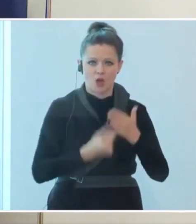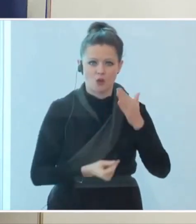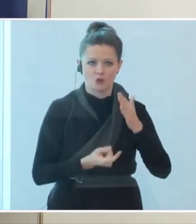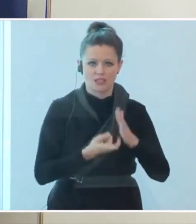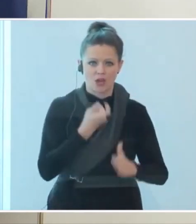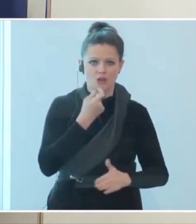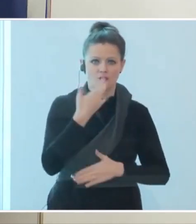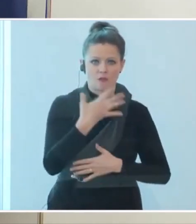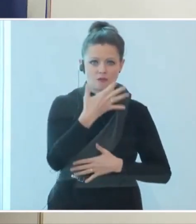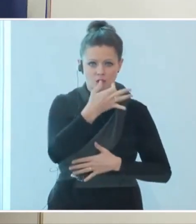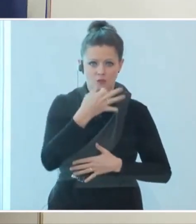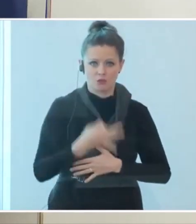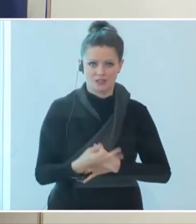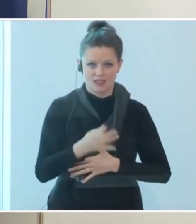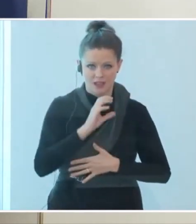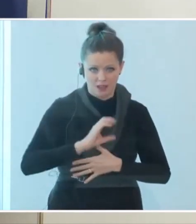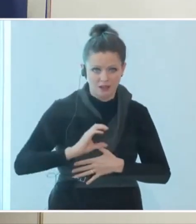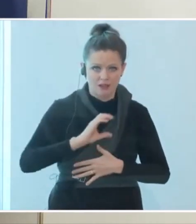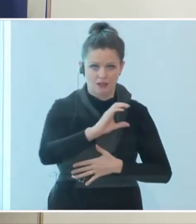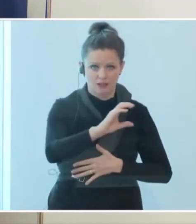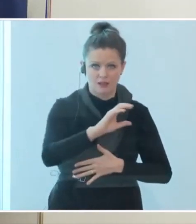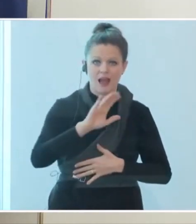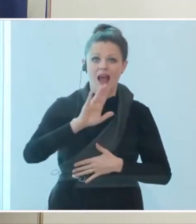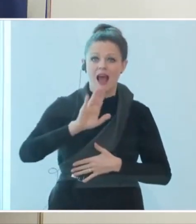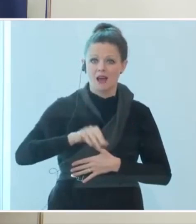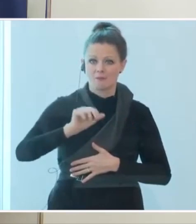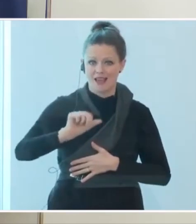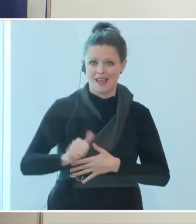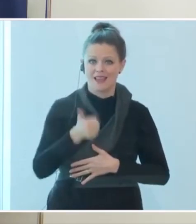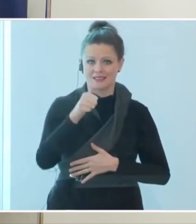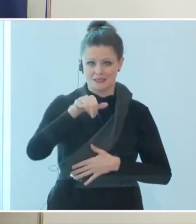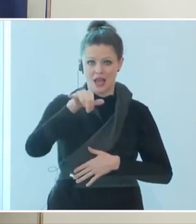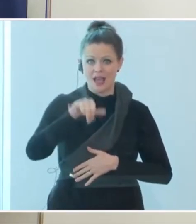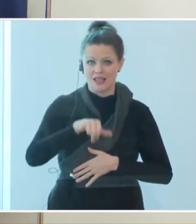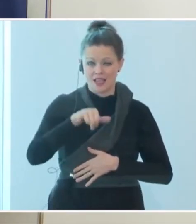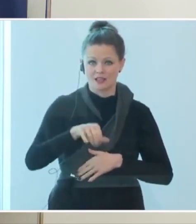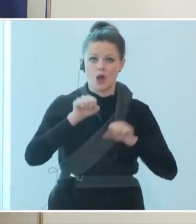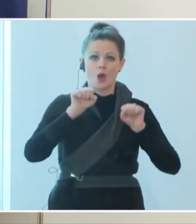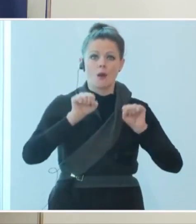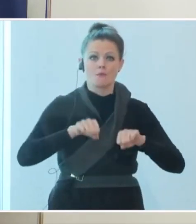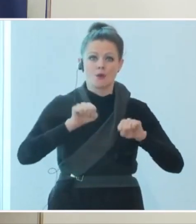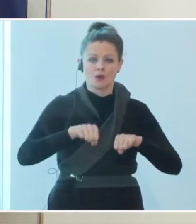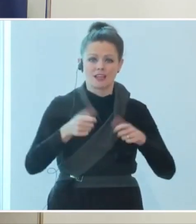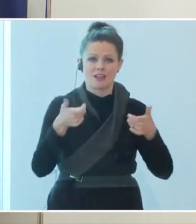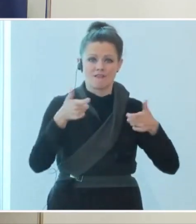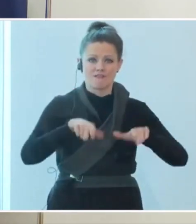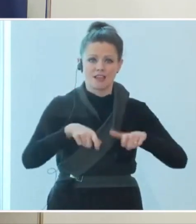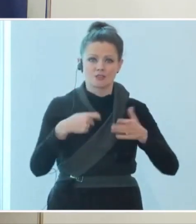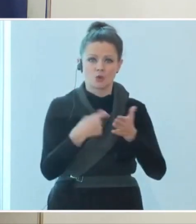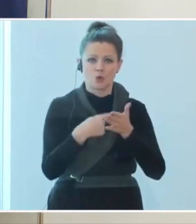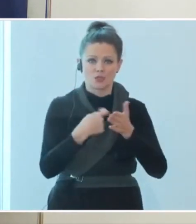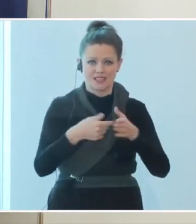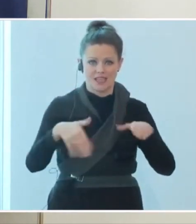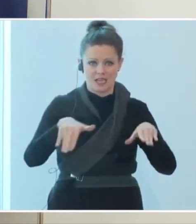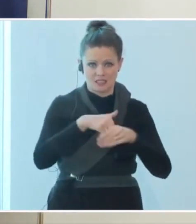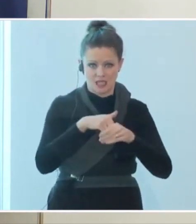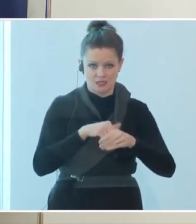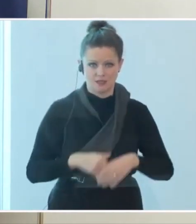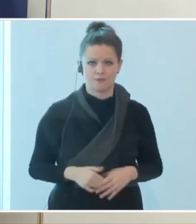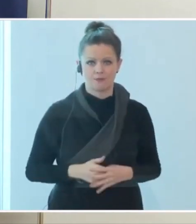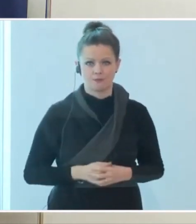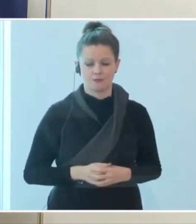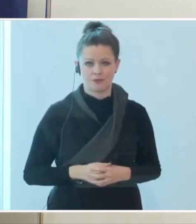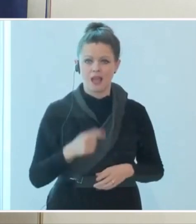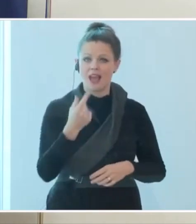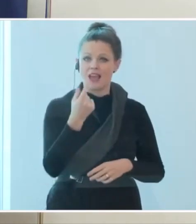Umsatzes und ab dem 1. Jänner die Möglichkeit des Fixkostenersatzes. Der Finanzminister wird